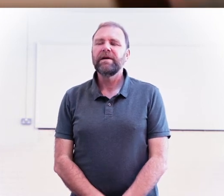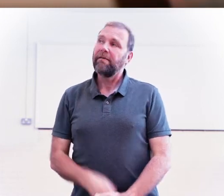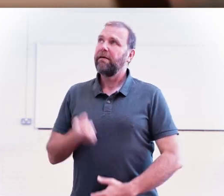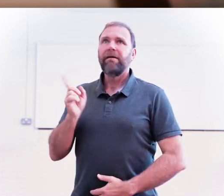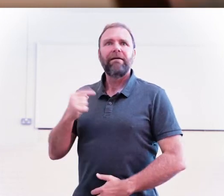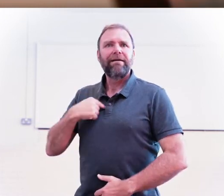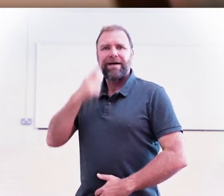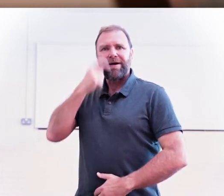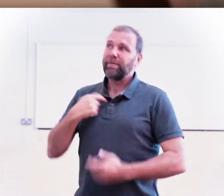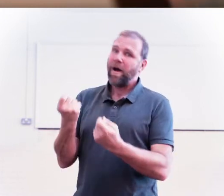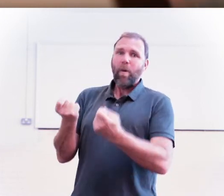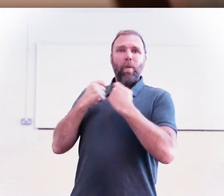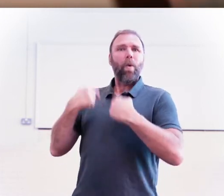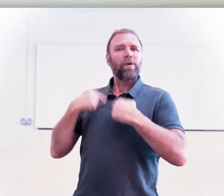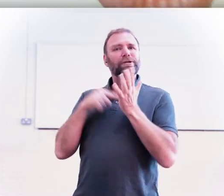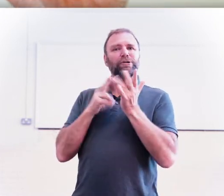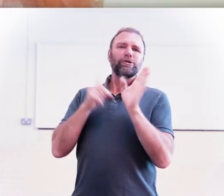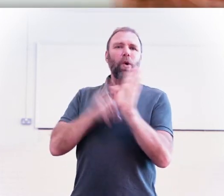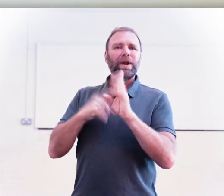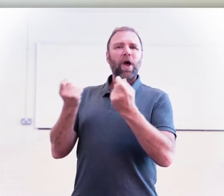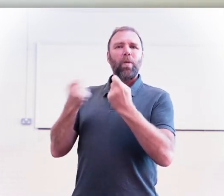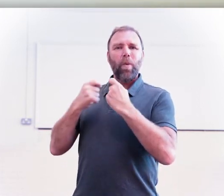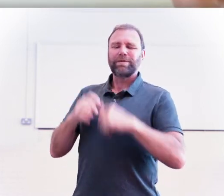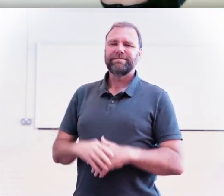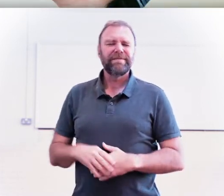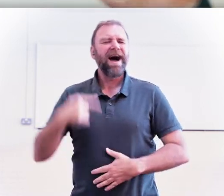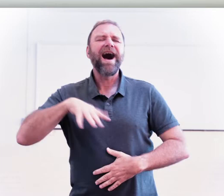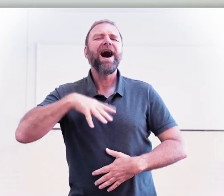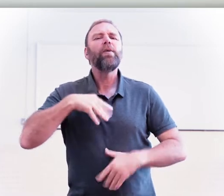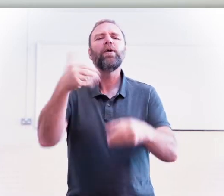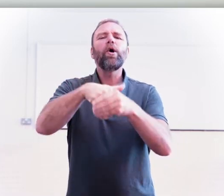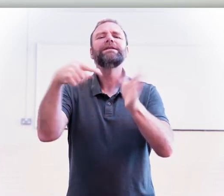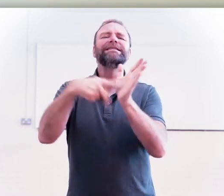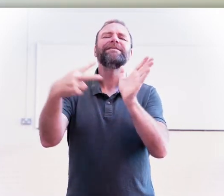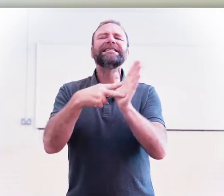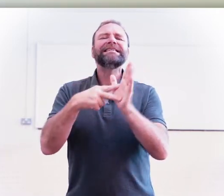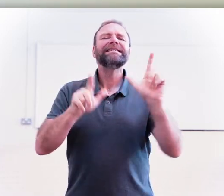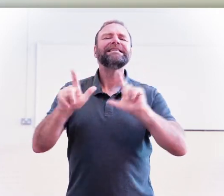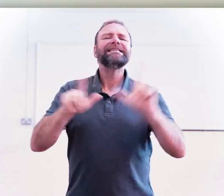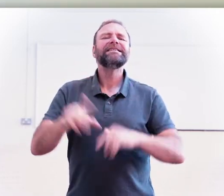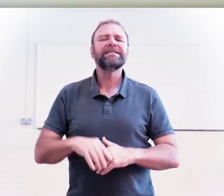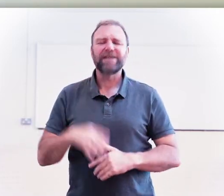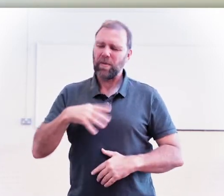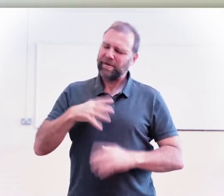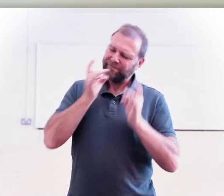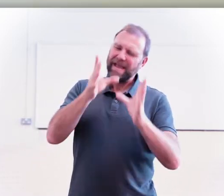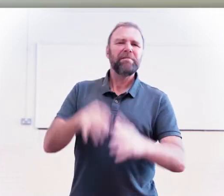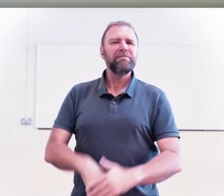y gwmni. Roeddwn i yn gwmni? Gwnnw. Roeddwn i'n gwmni Roeddwn i